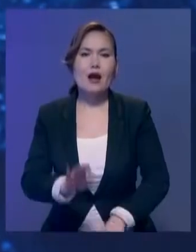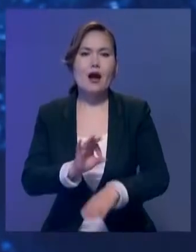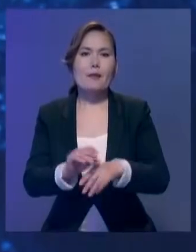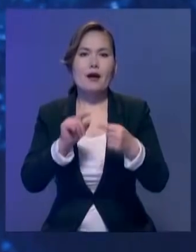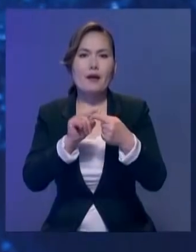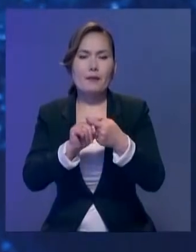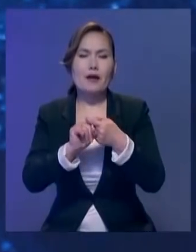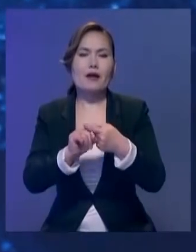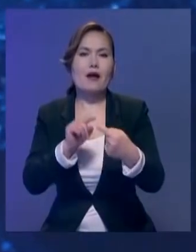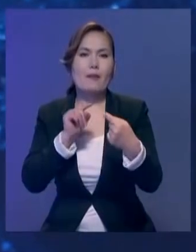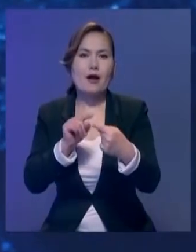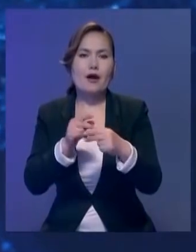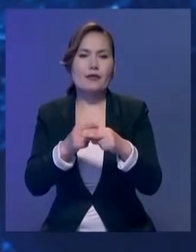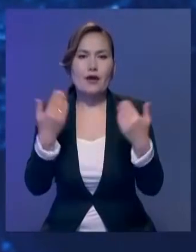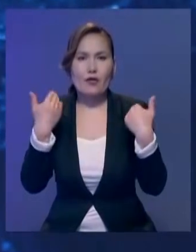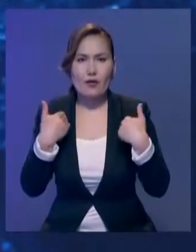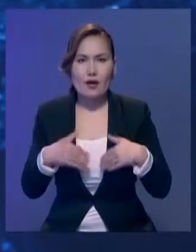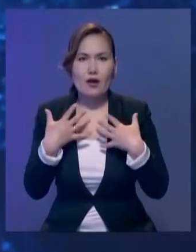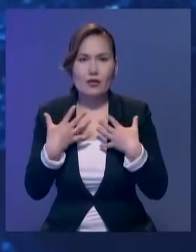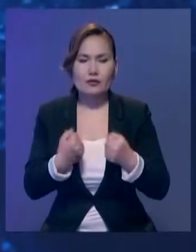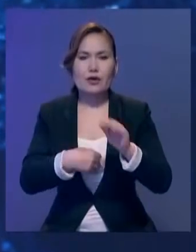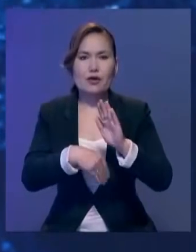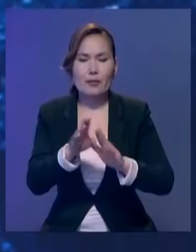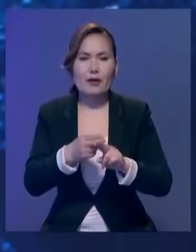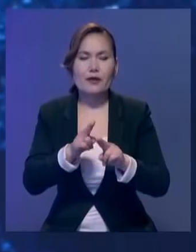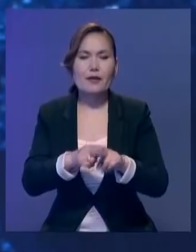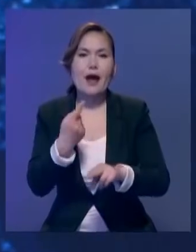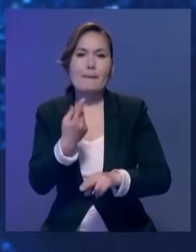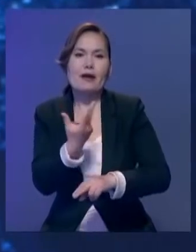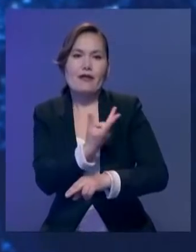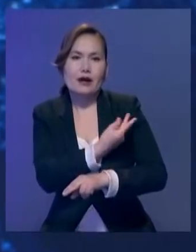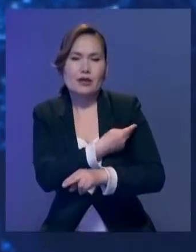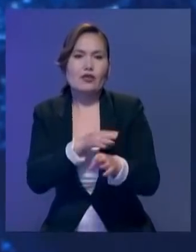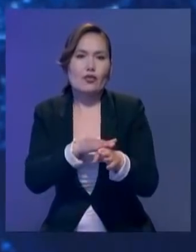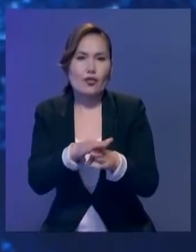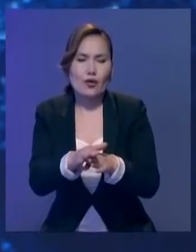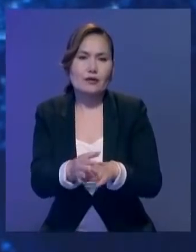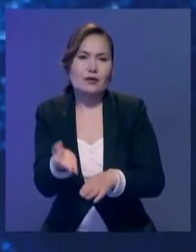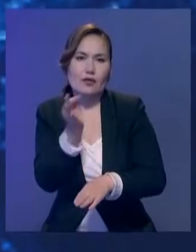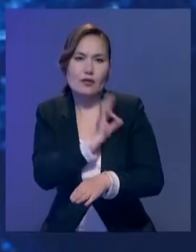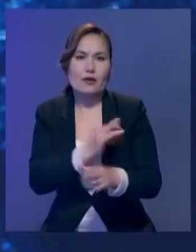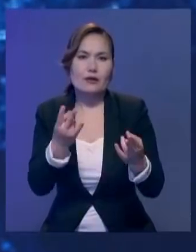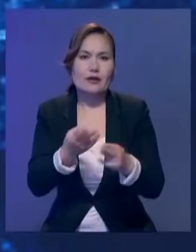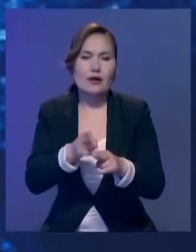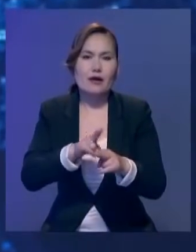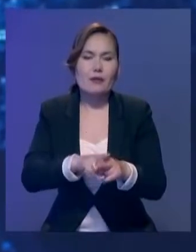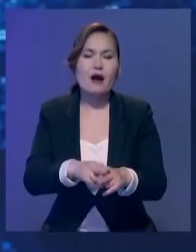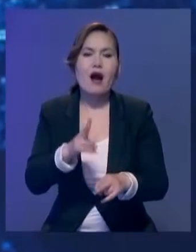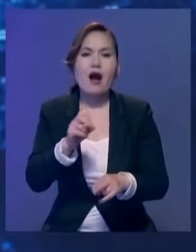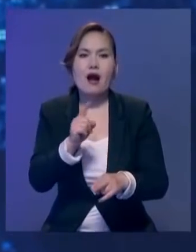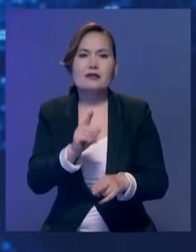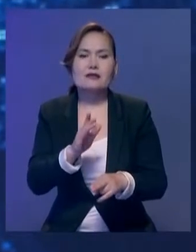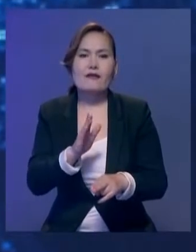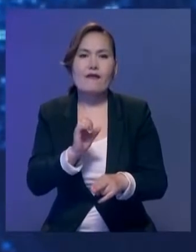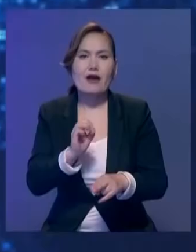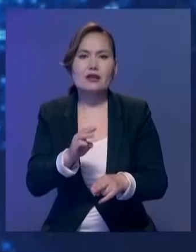Антиденелердің қажетті денге қалттасу үшін тек бір вакцинаның толық компонентін салдыру керек. Себебі қаз, вакпен,